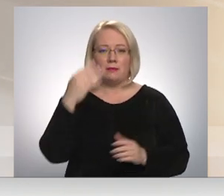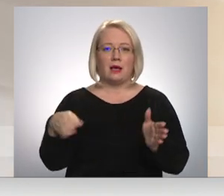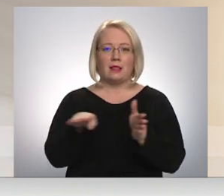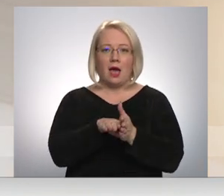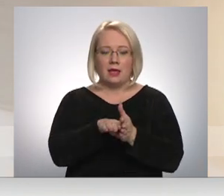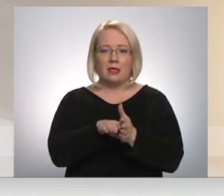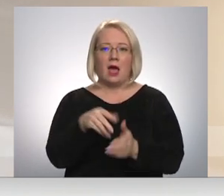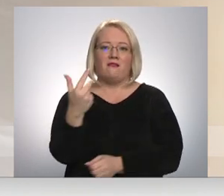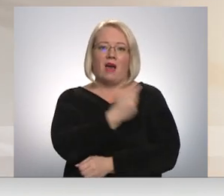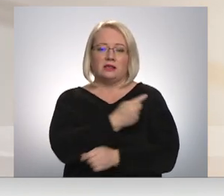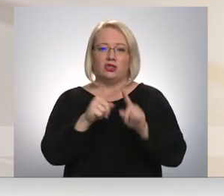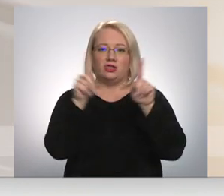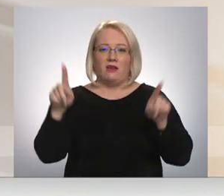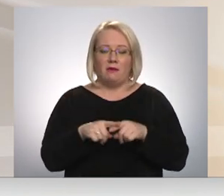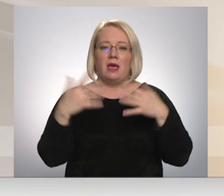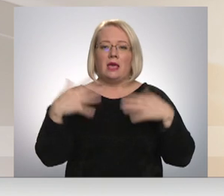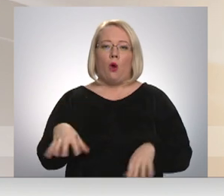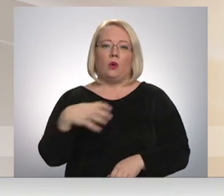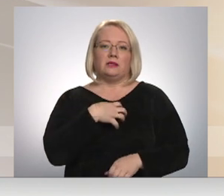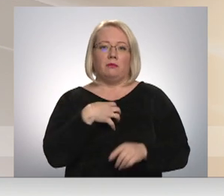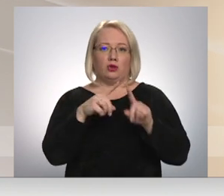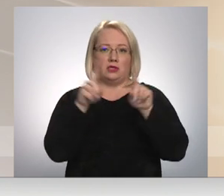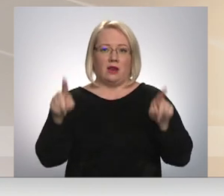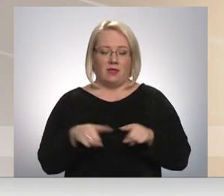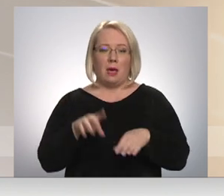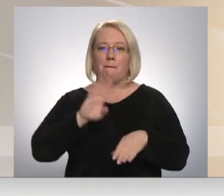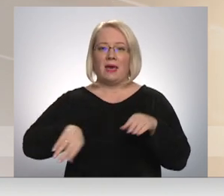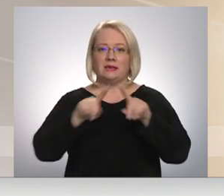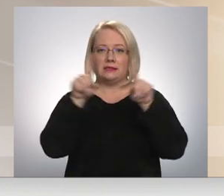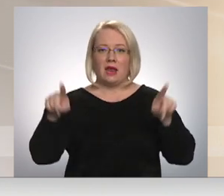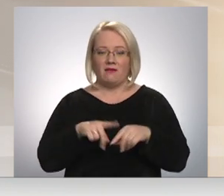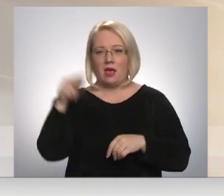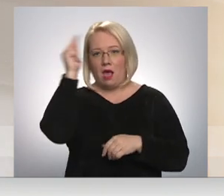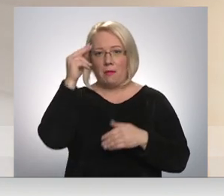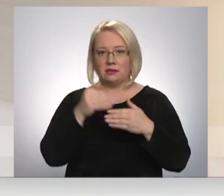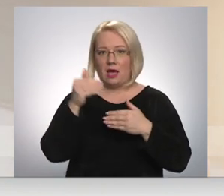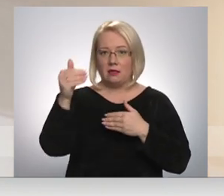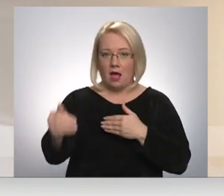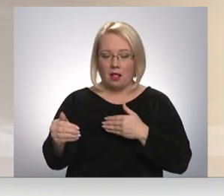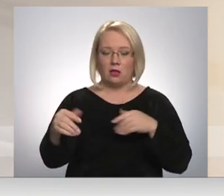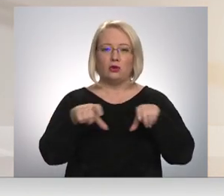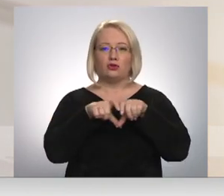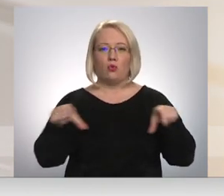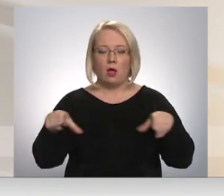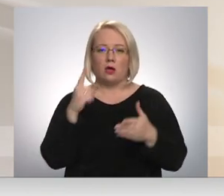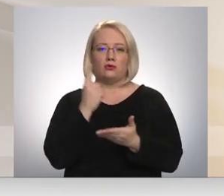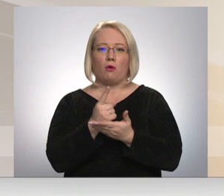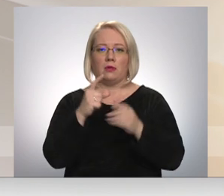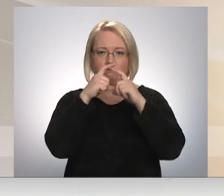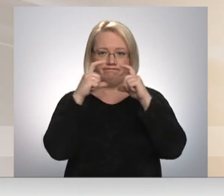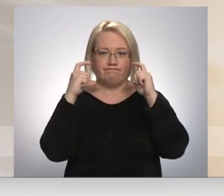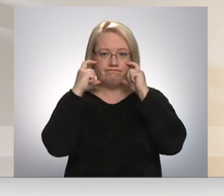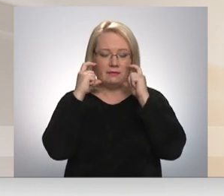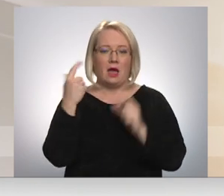iespējams ar vakcinēšanās vai pārslimošanas certifikātu. Bez certifikāta atālināti. Mācība iestādēs jāvelkā sejas maskas.